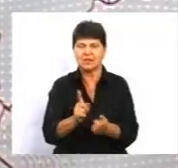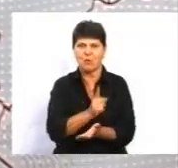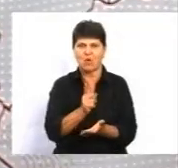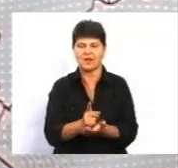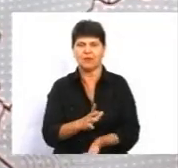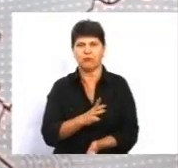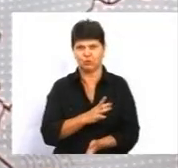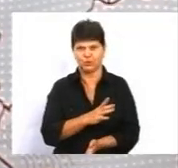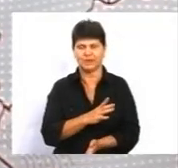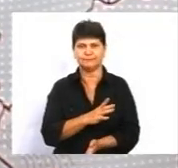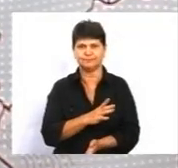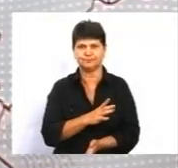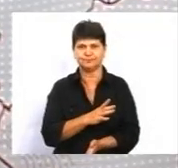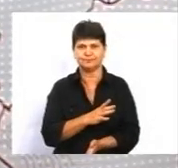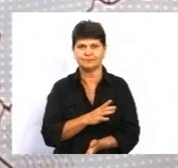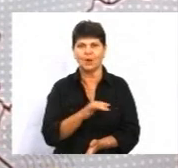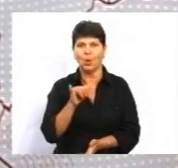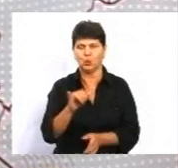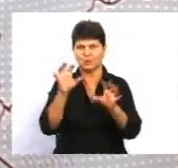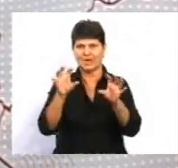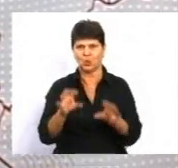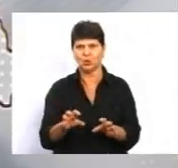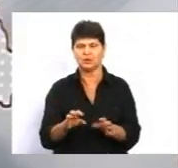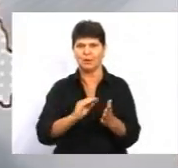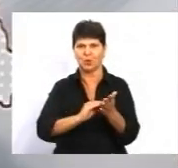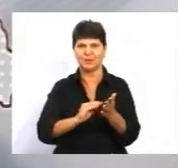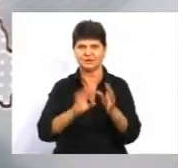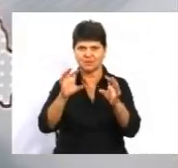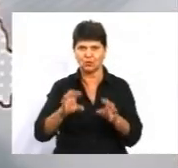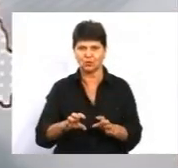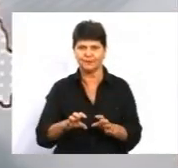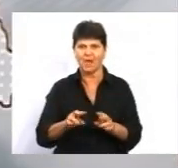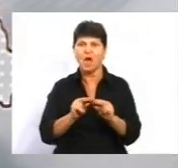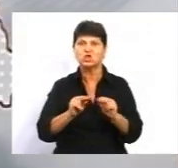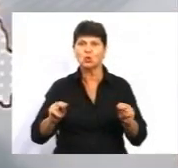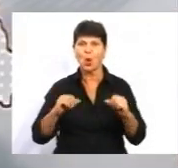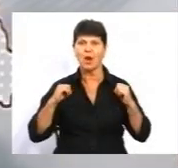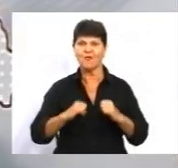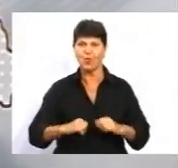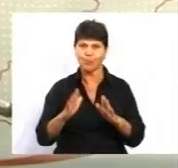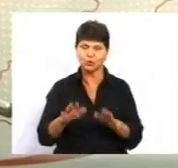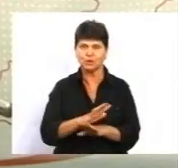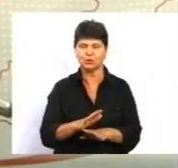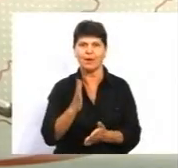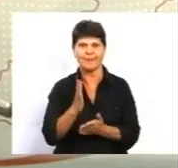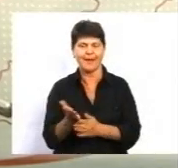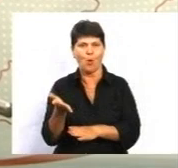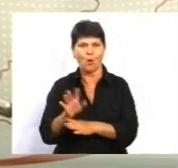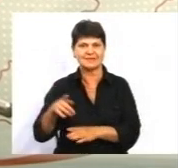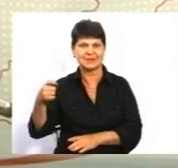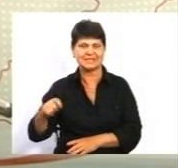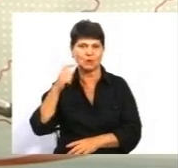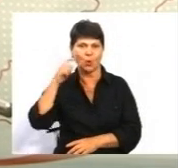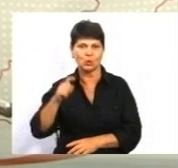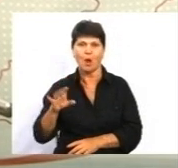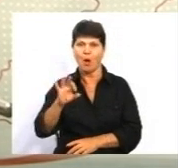прописані в законі. Шкільна форма буде, не буде? Є указ президента України про